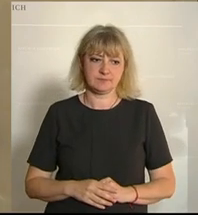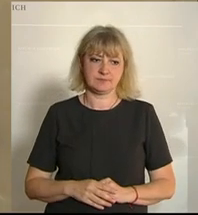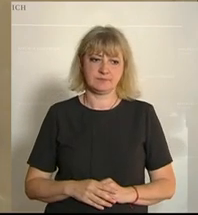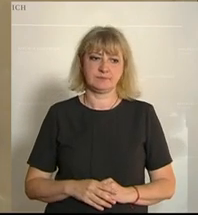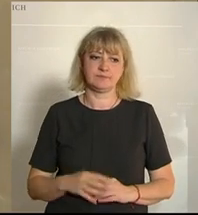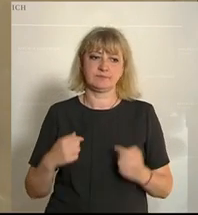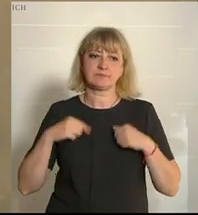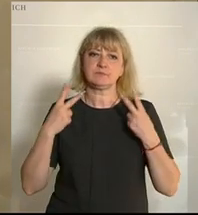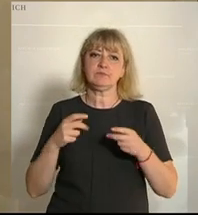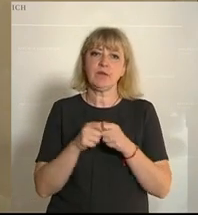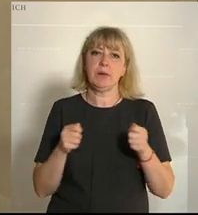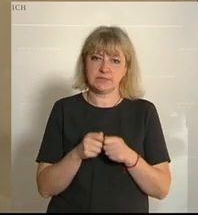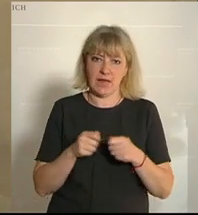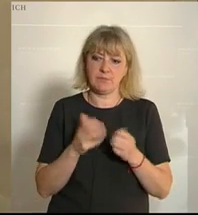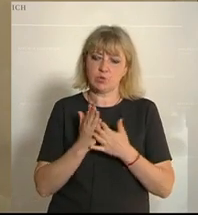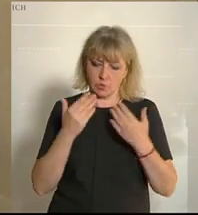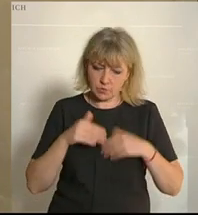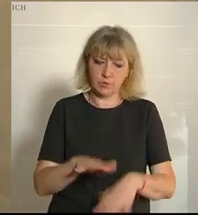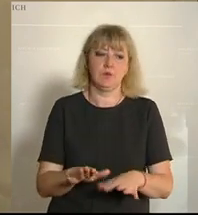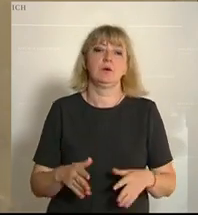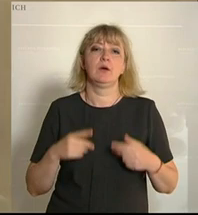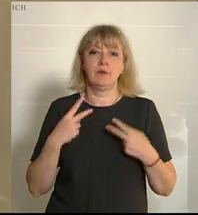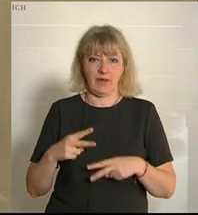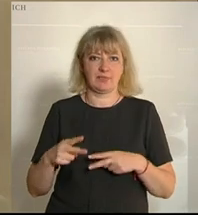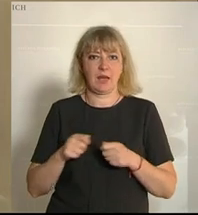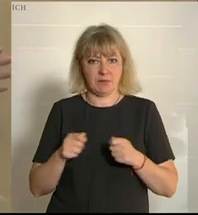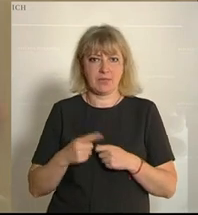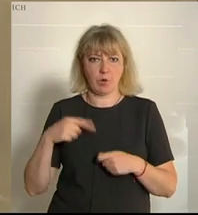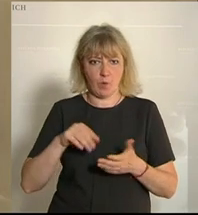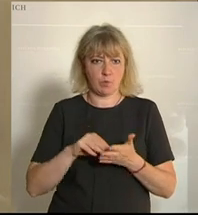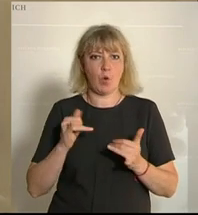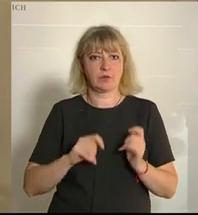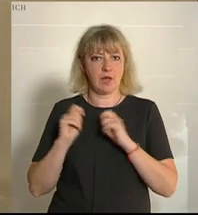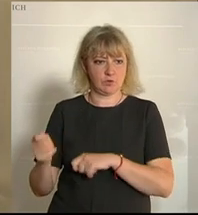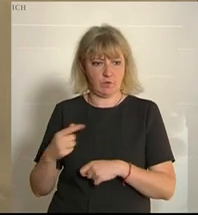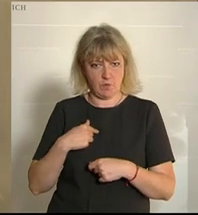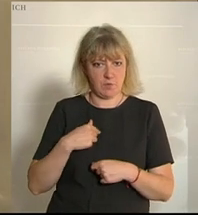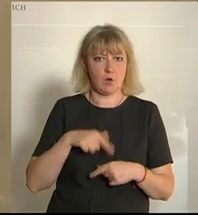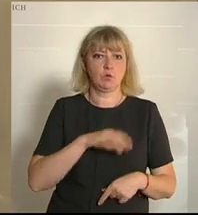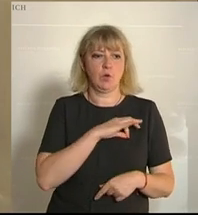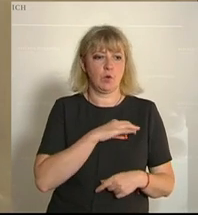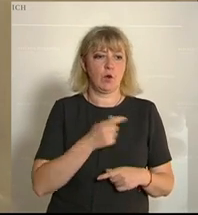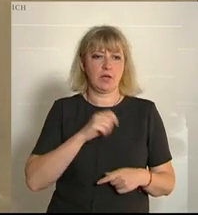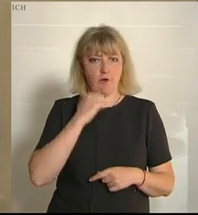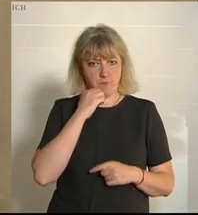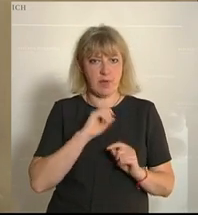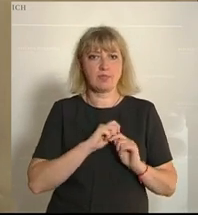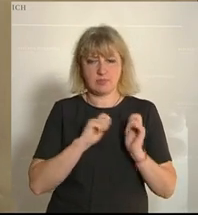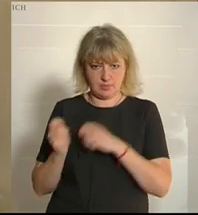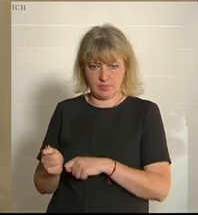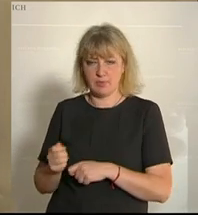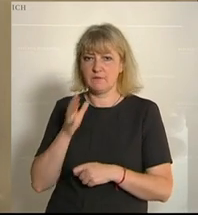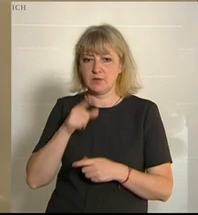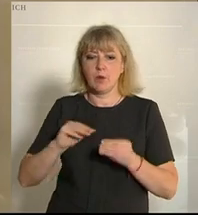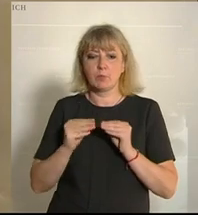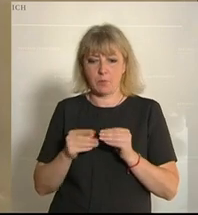Wir haben wichtige Maßnahmen auf den Weg gebracht. Weitere werden folgen. Heute gibt es ja noch einen Antrag von mir und der Kollegin Kaufmann, wo genau